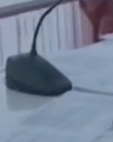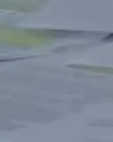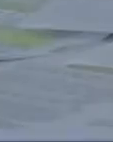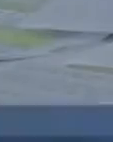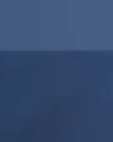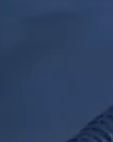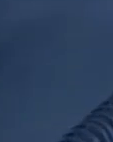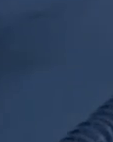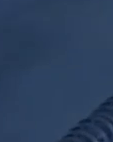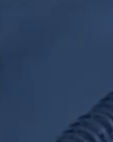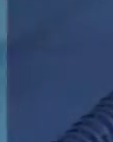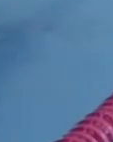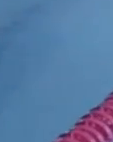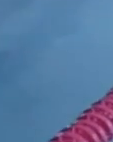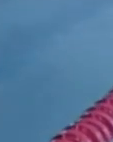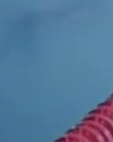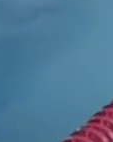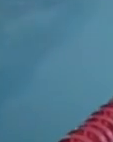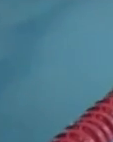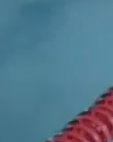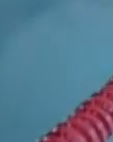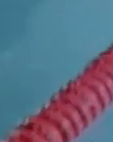Дивіться нас о